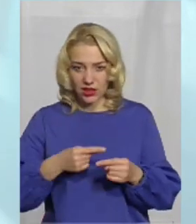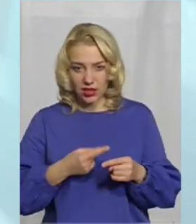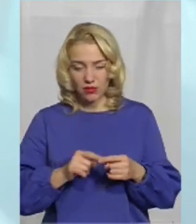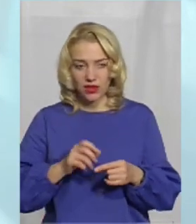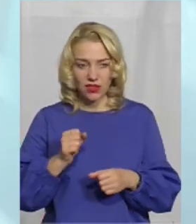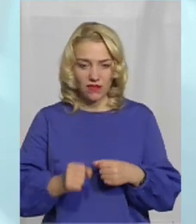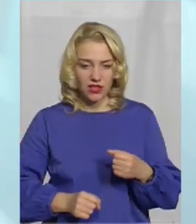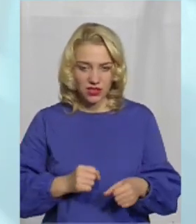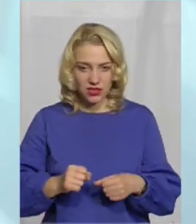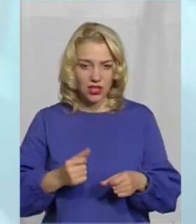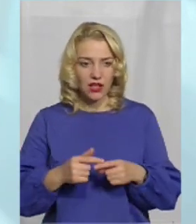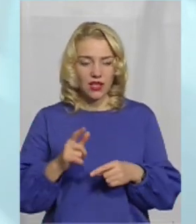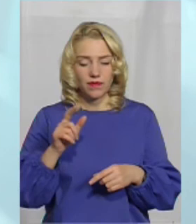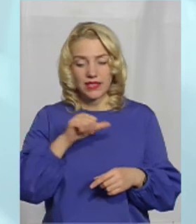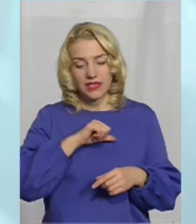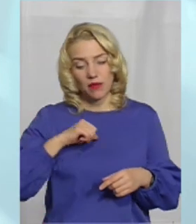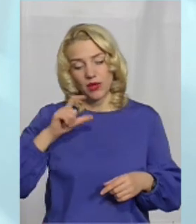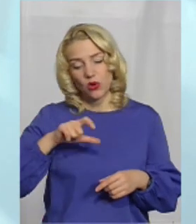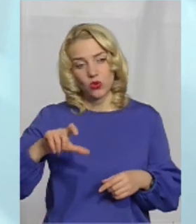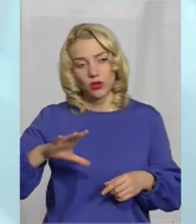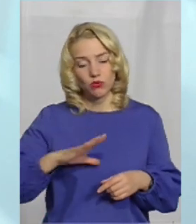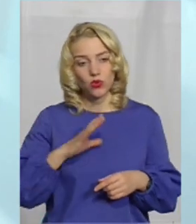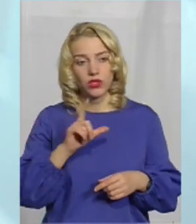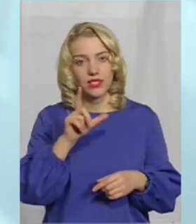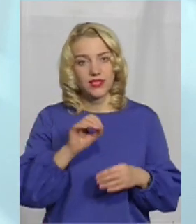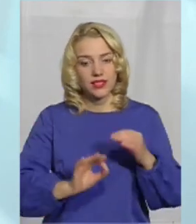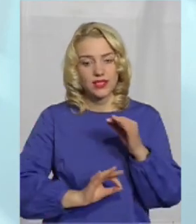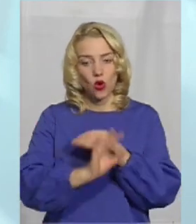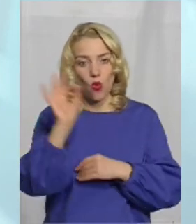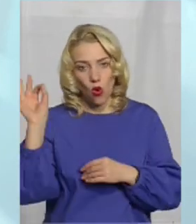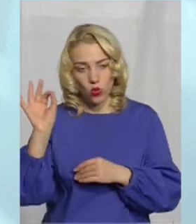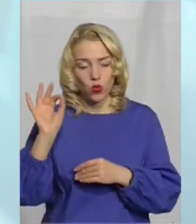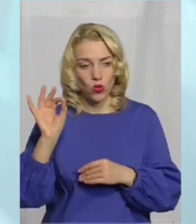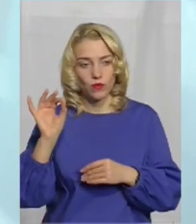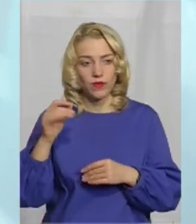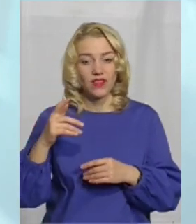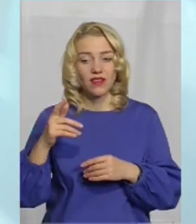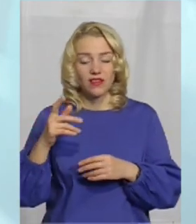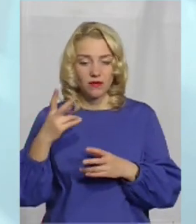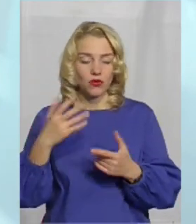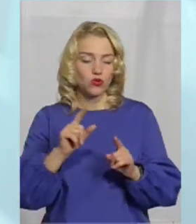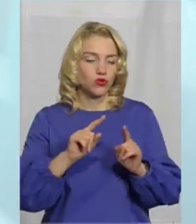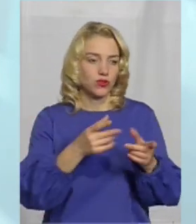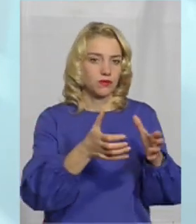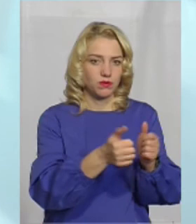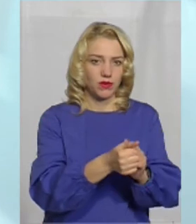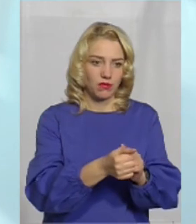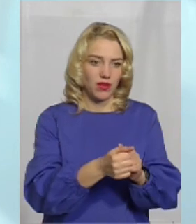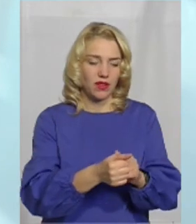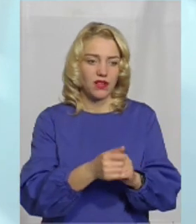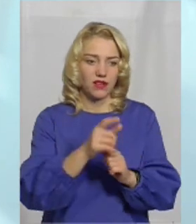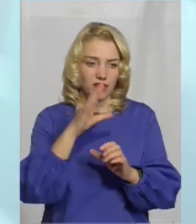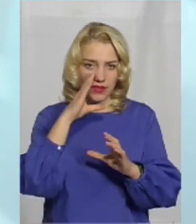на виїзді, а і самі вони були, до речі, зі сходу країни, вже на виїзді, так би мовити, їх затримали, вони не встигли витратити